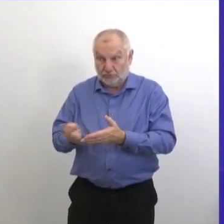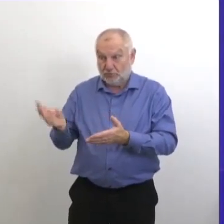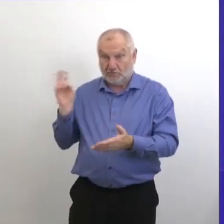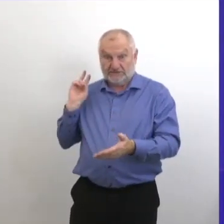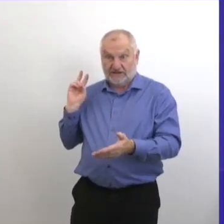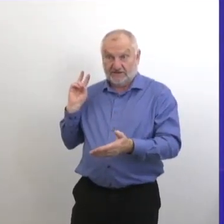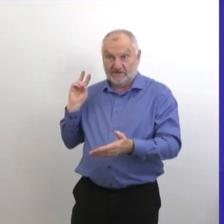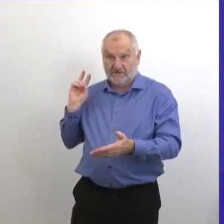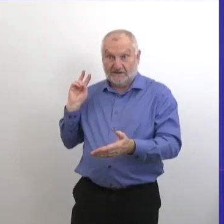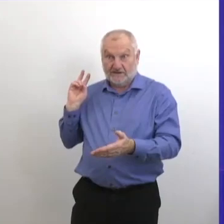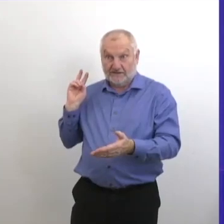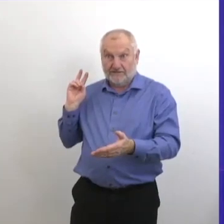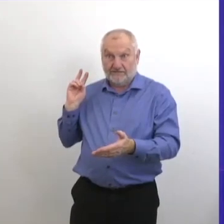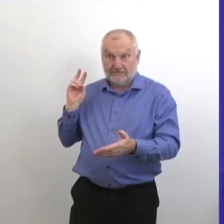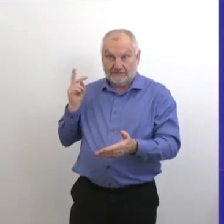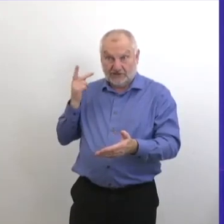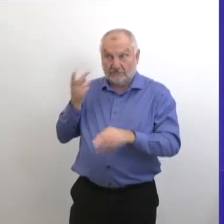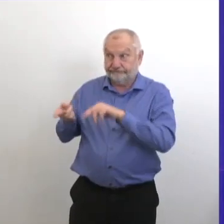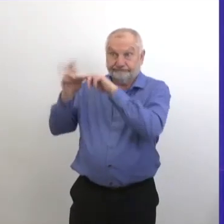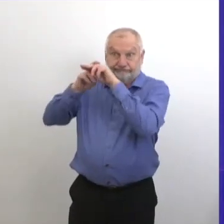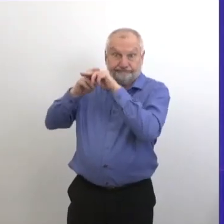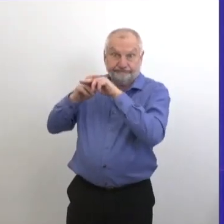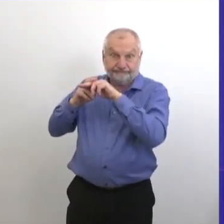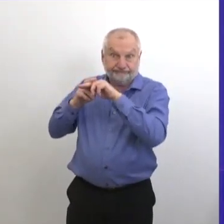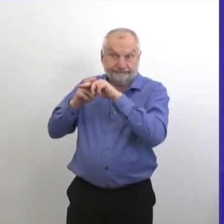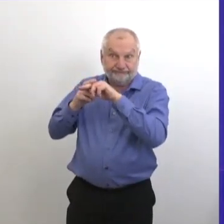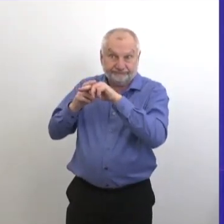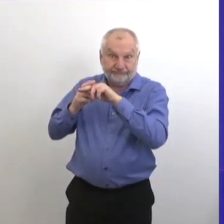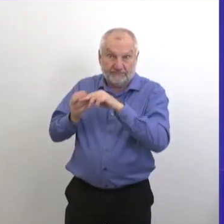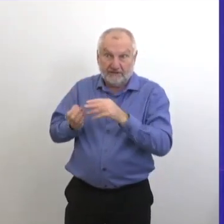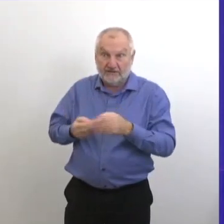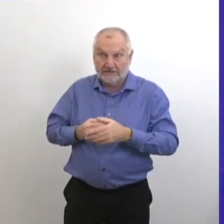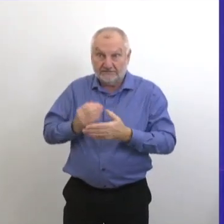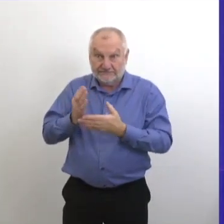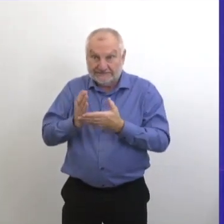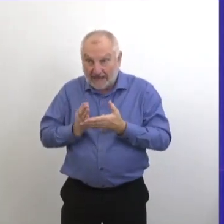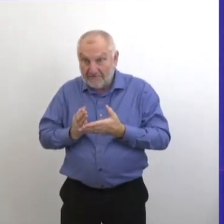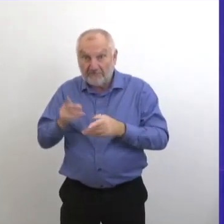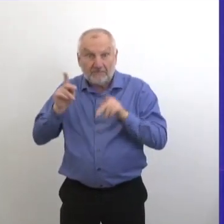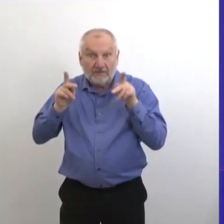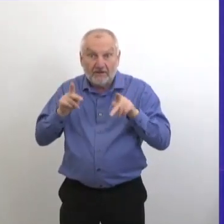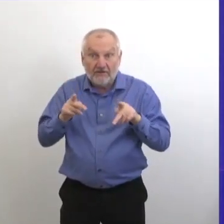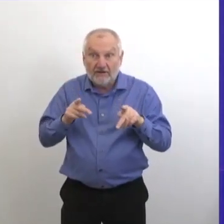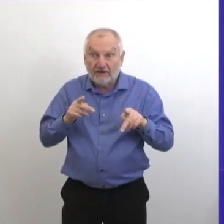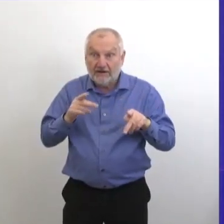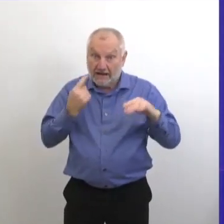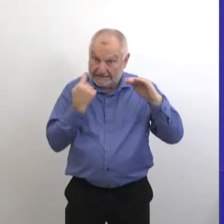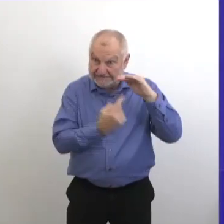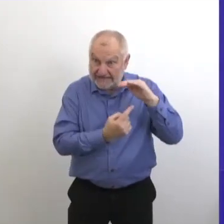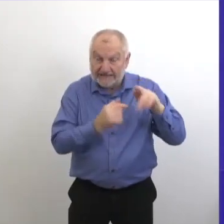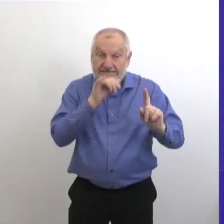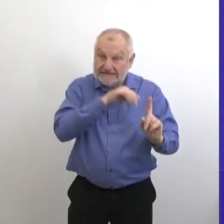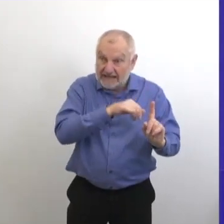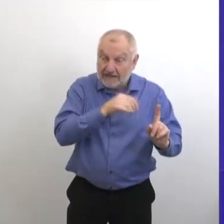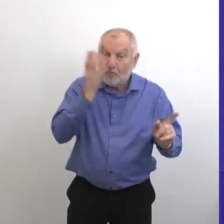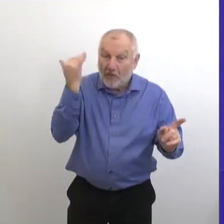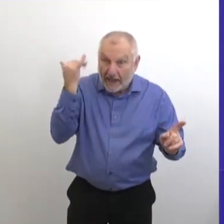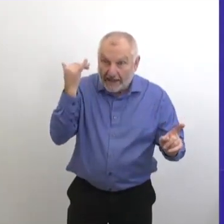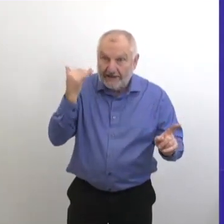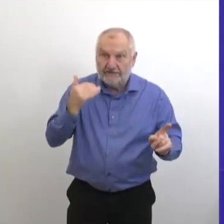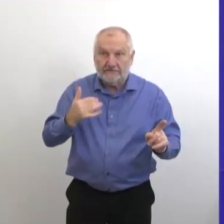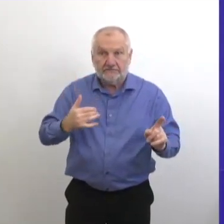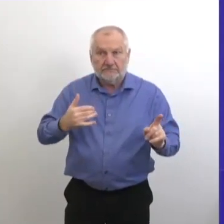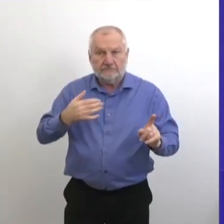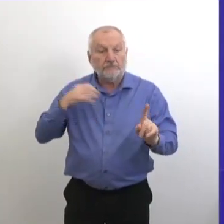deux semaines avant ça. Et l'augmentation du nombre d'heures, c'est à cause des personnes qui doivent s'auto-isoler après une exposition